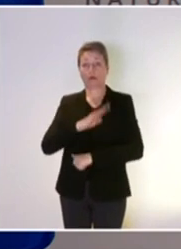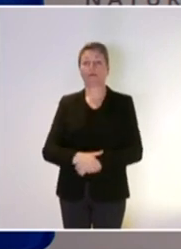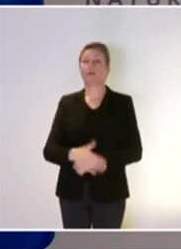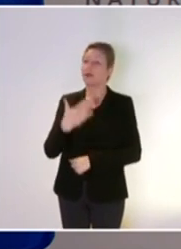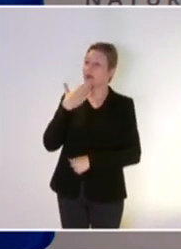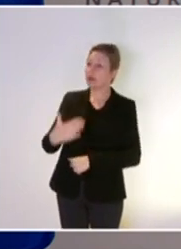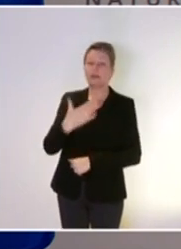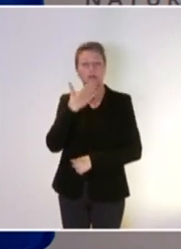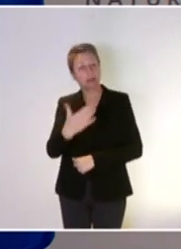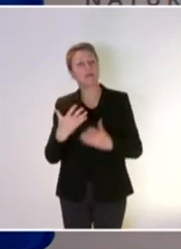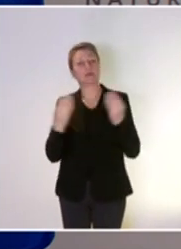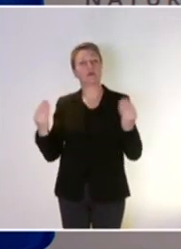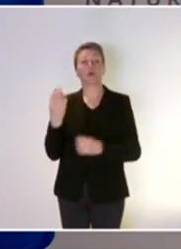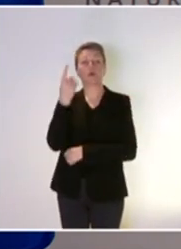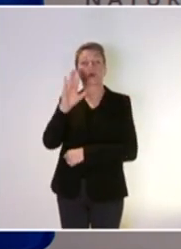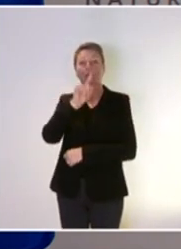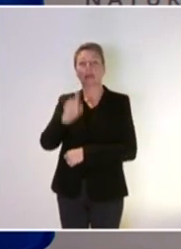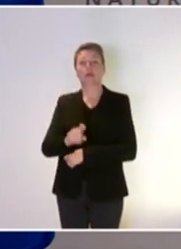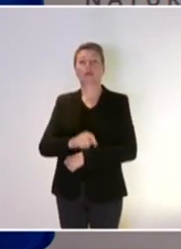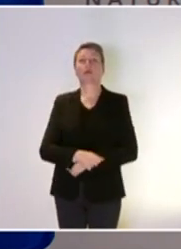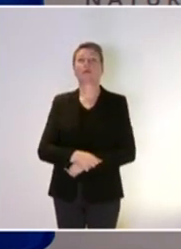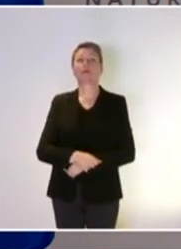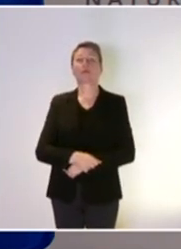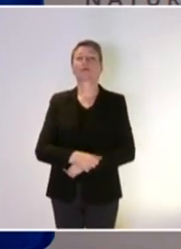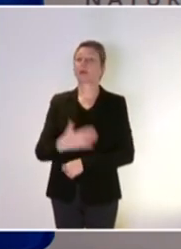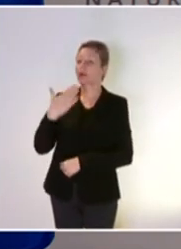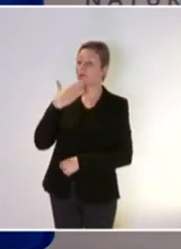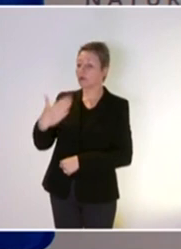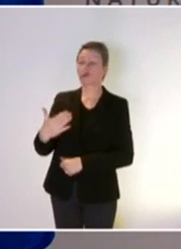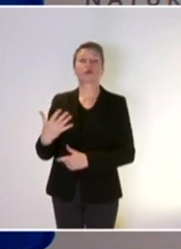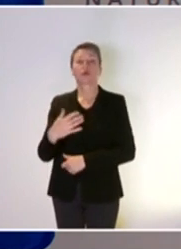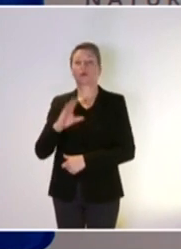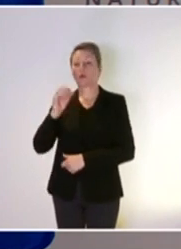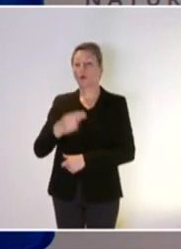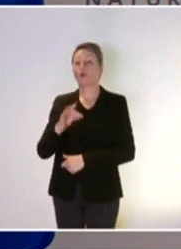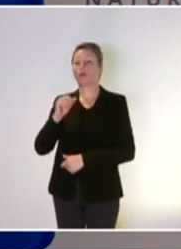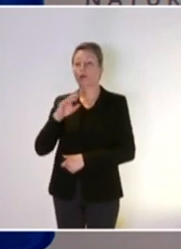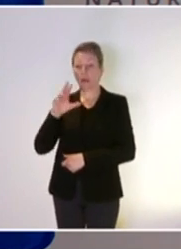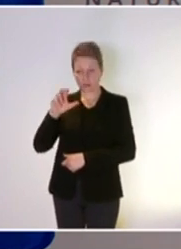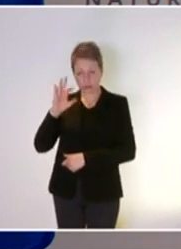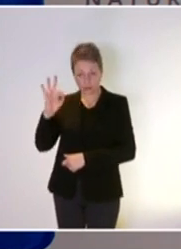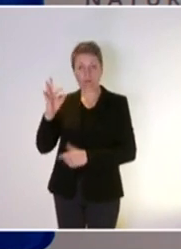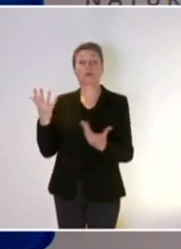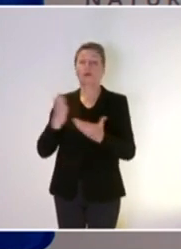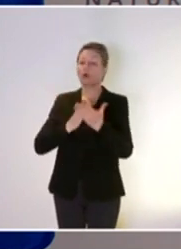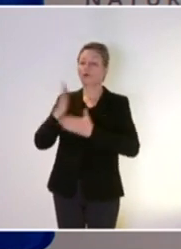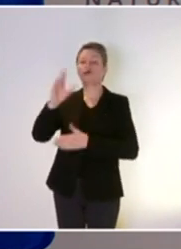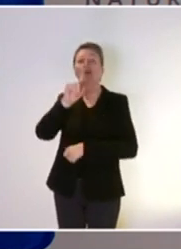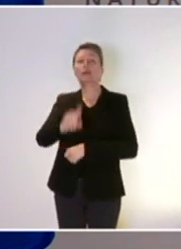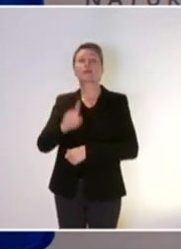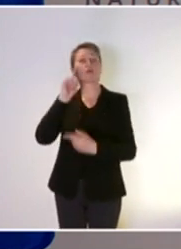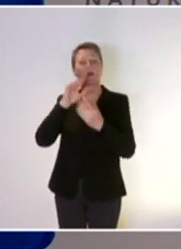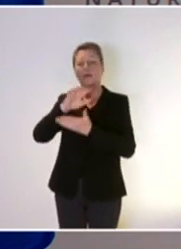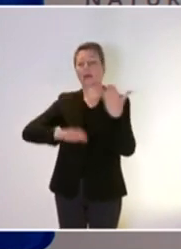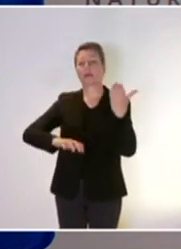Merci beaucoup. Une autre question. Alors, Victor, de Contexte. Oui, bonjour. Victor Rogoquel, Contexte. Moi, j'avais une question sur le projet de